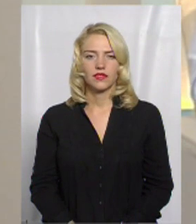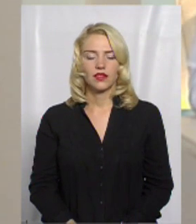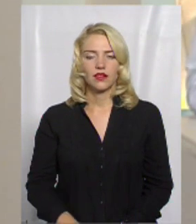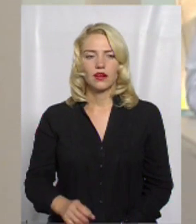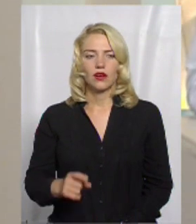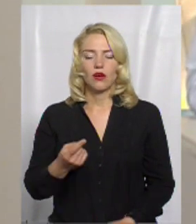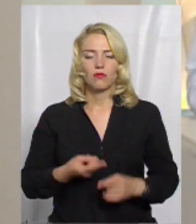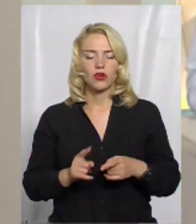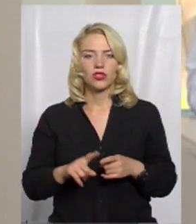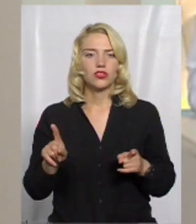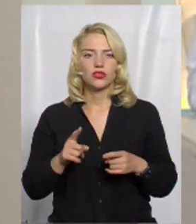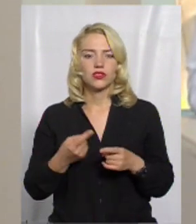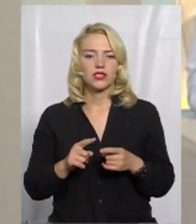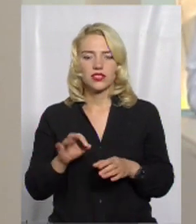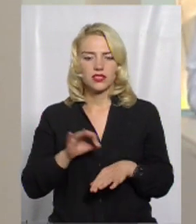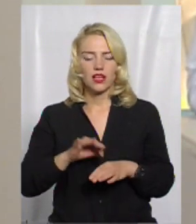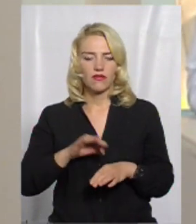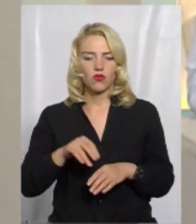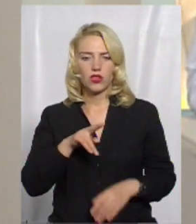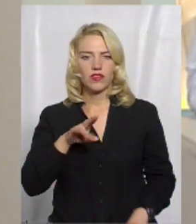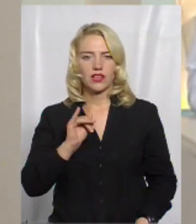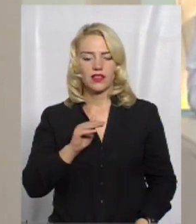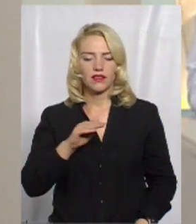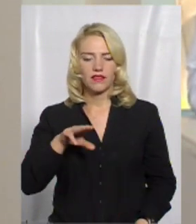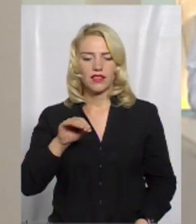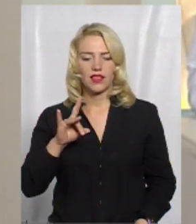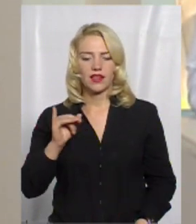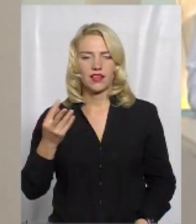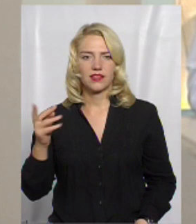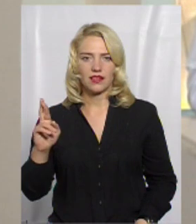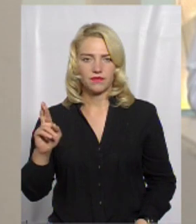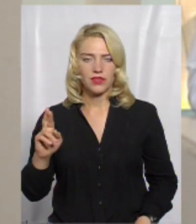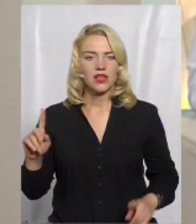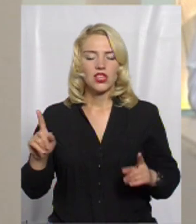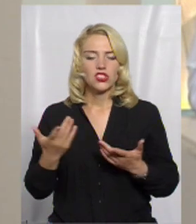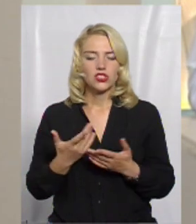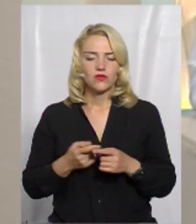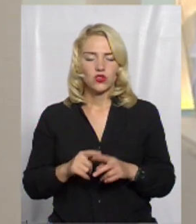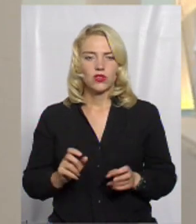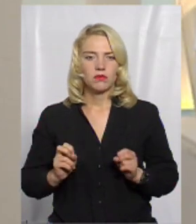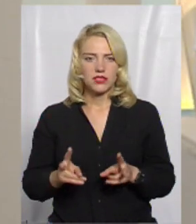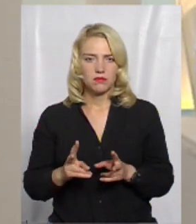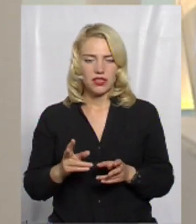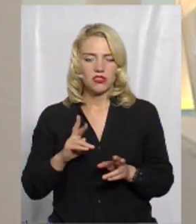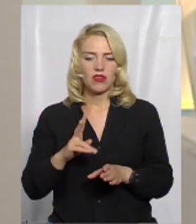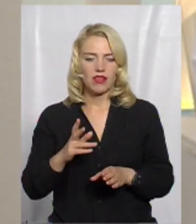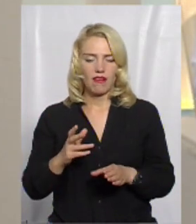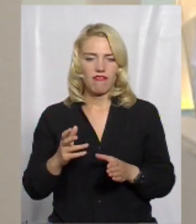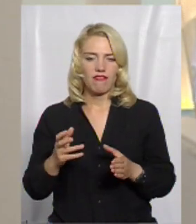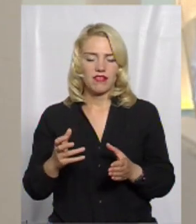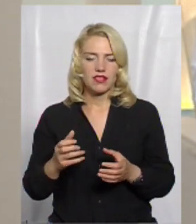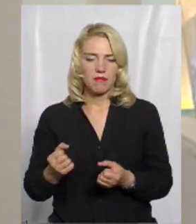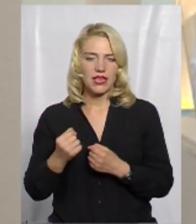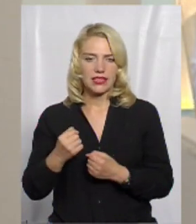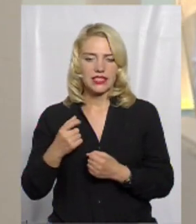Проте, що це за захворювання дифтерії, чим воно небезпечне, та як від нього берегтися дорослим